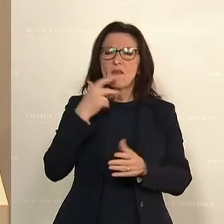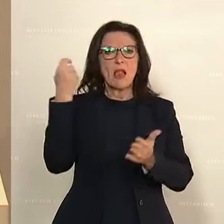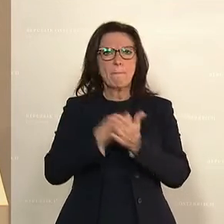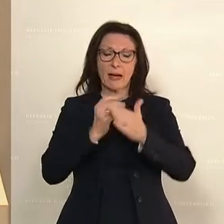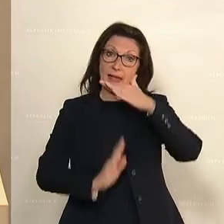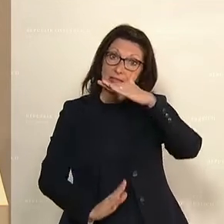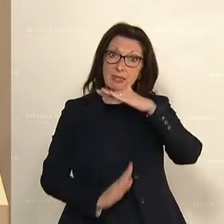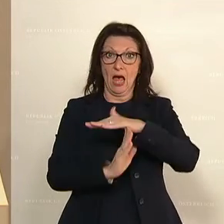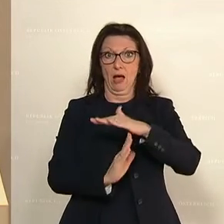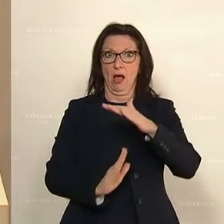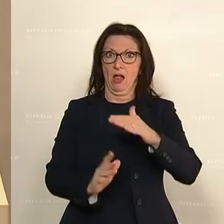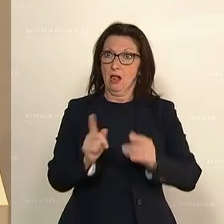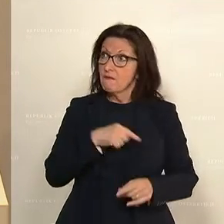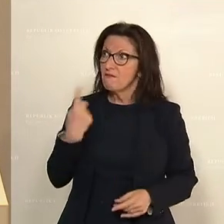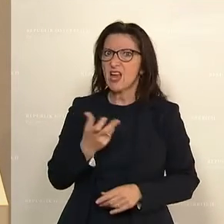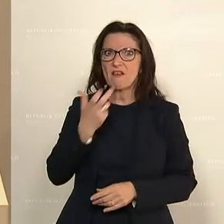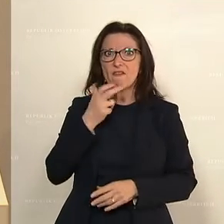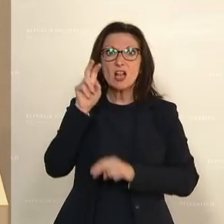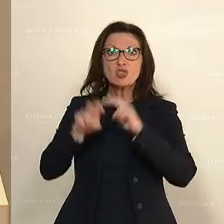Steuersenkungen, meine sehr verehrten Damen und Herren.